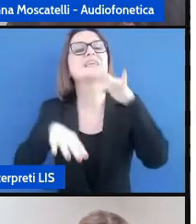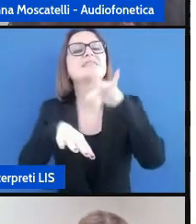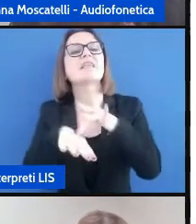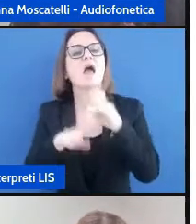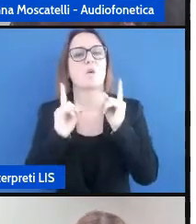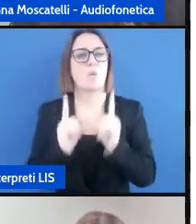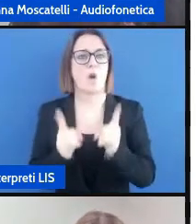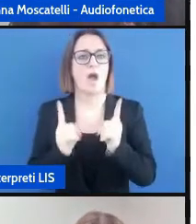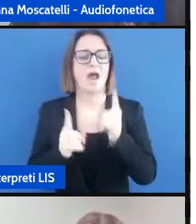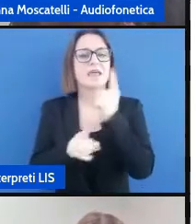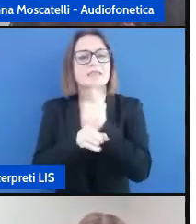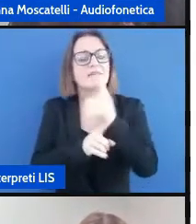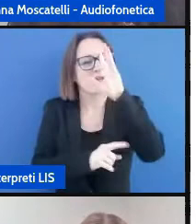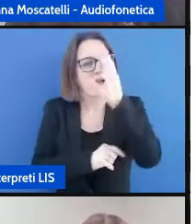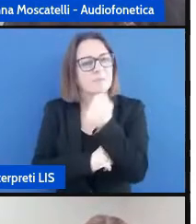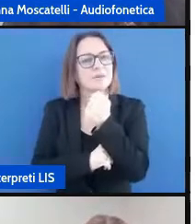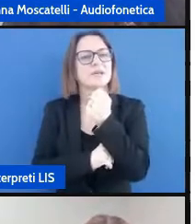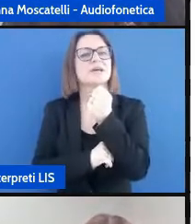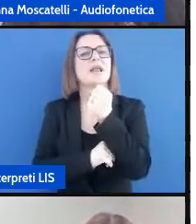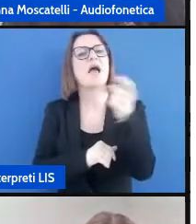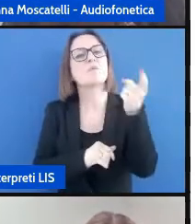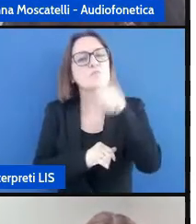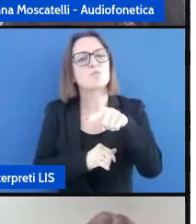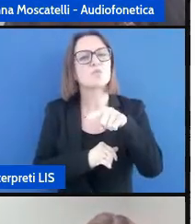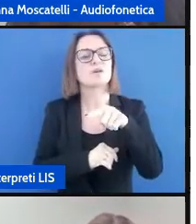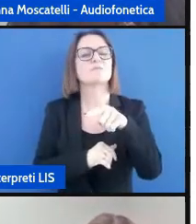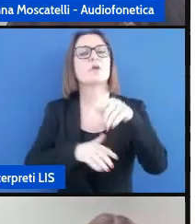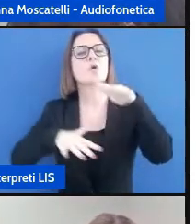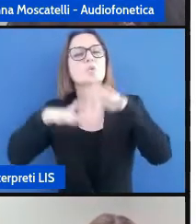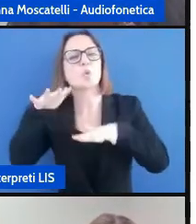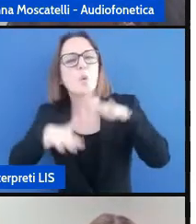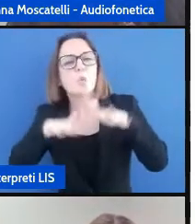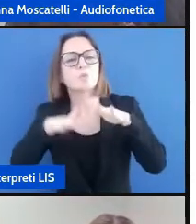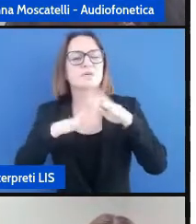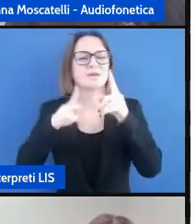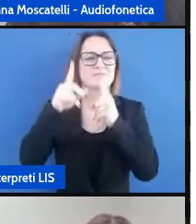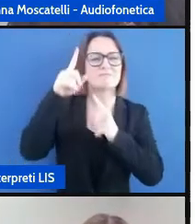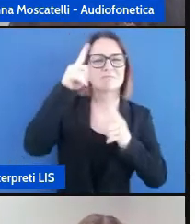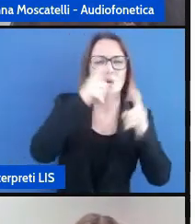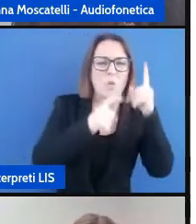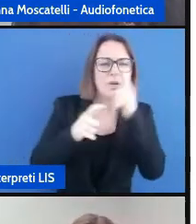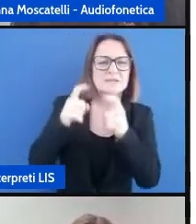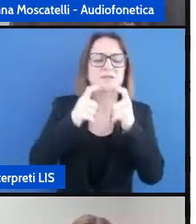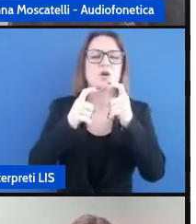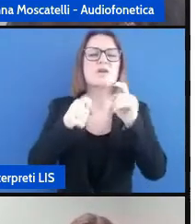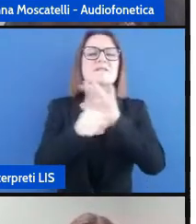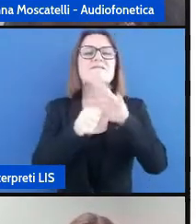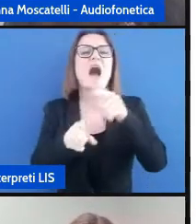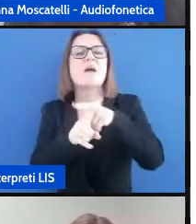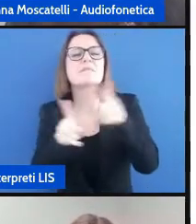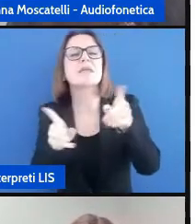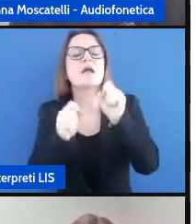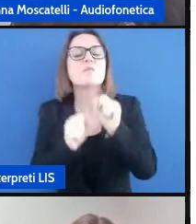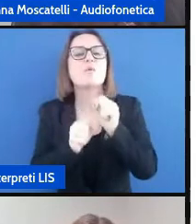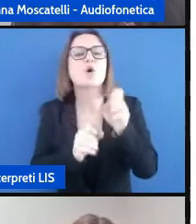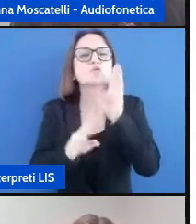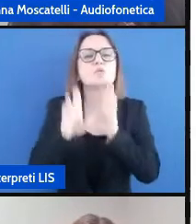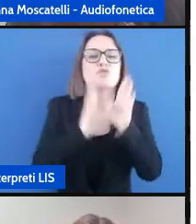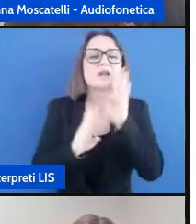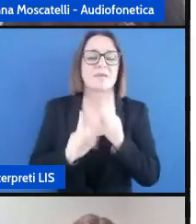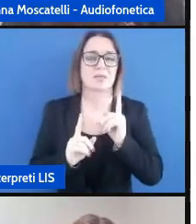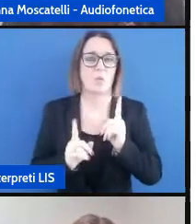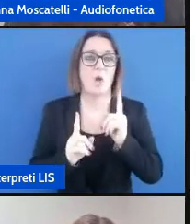nell'accogliere le preoccupazioni i dubbi e anche i suggerimenti della famiglia la collaborazione è